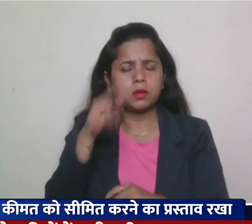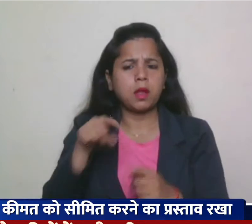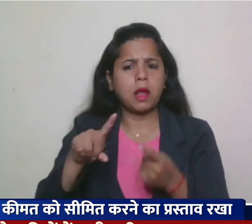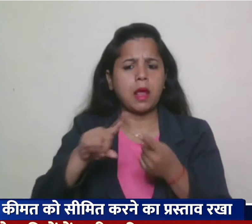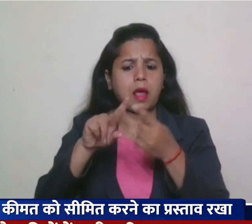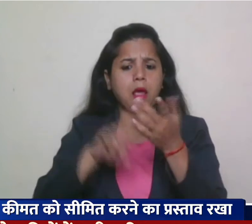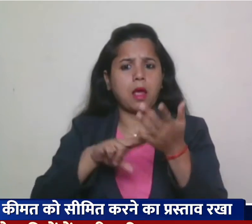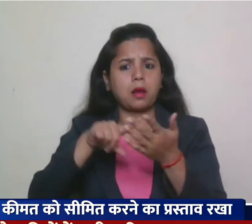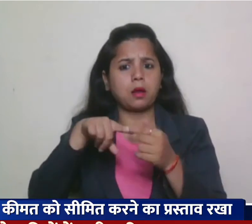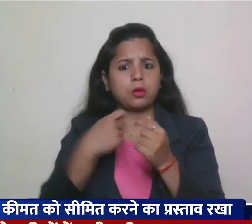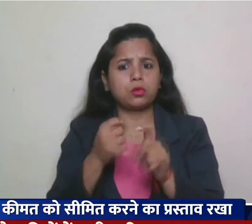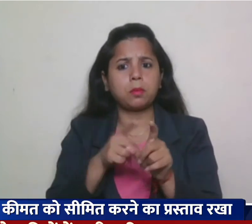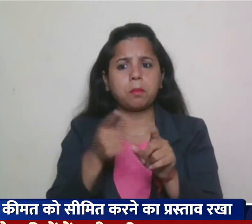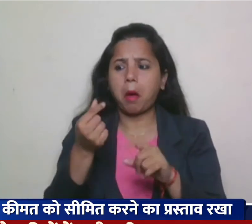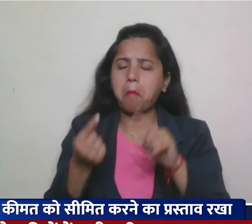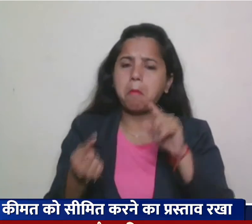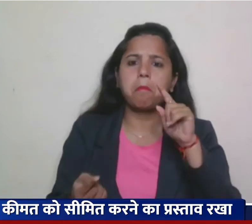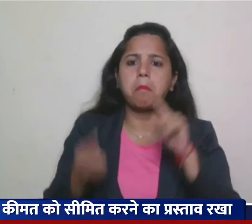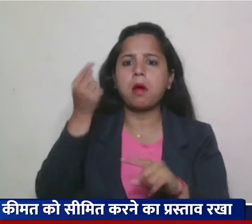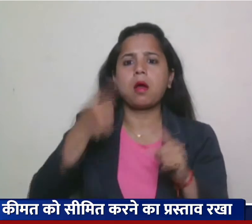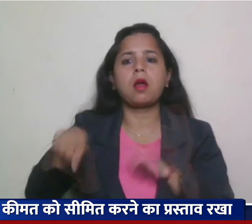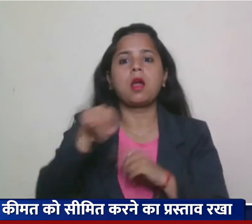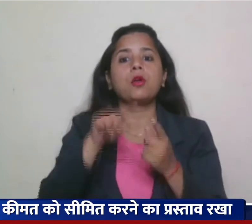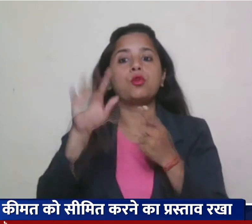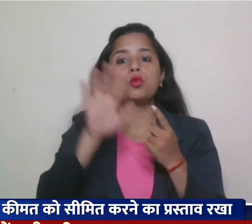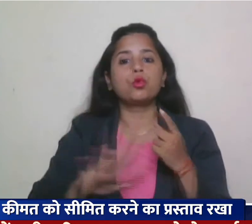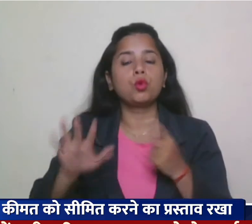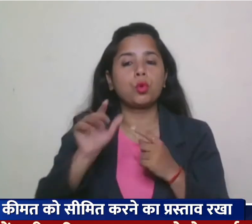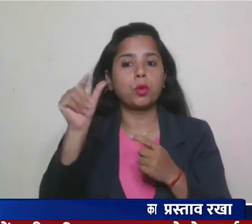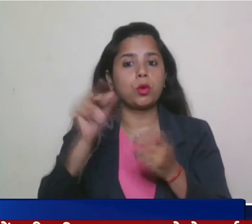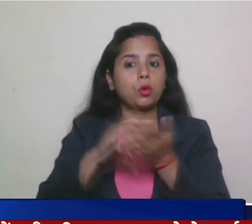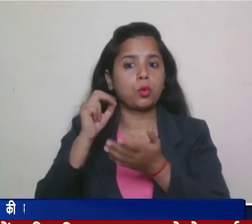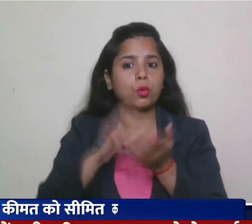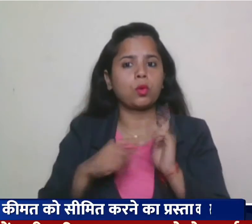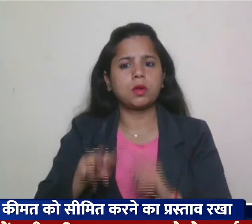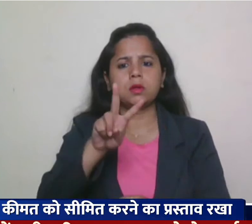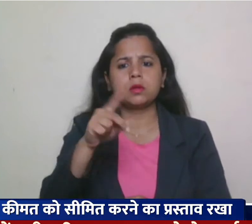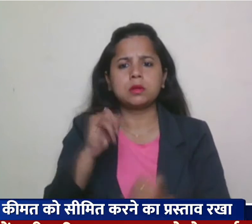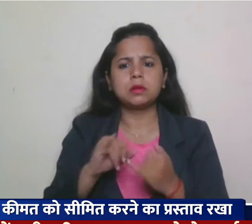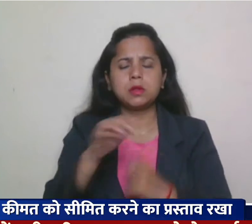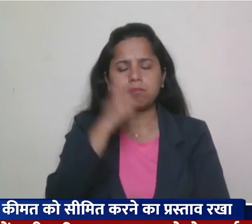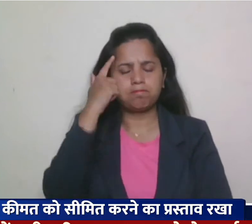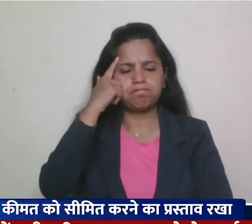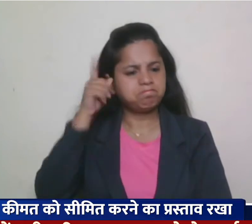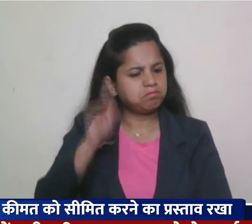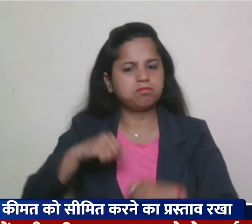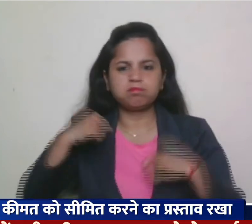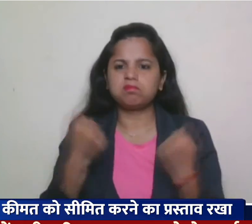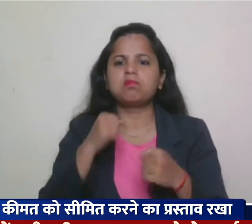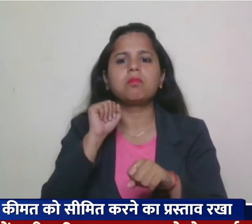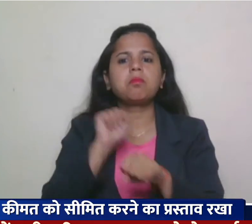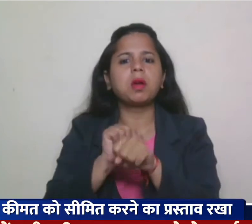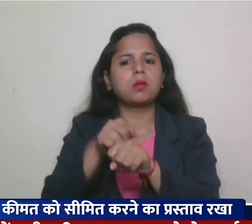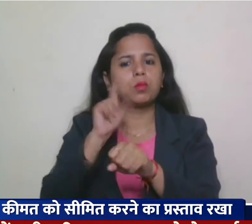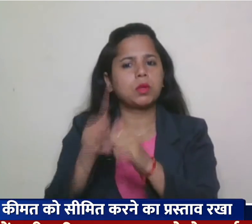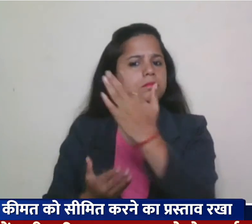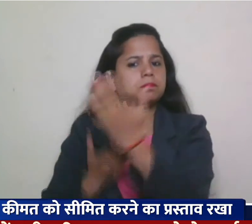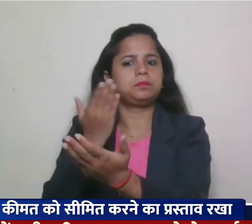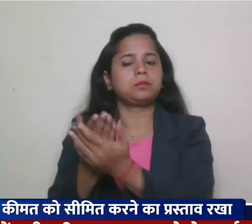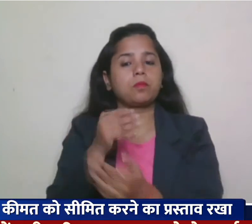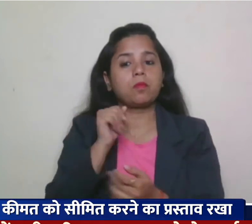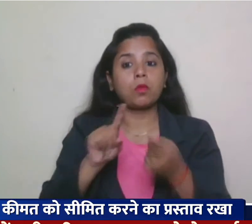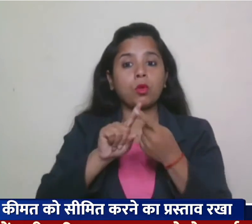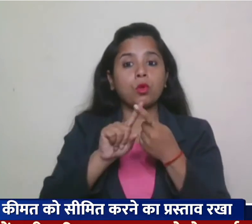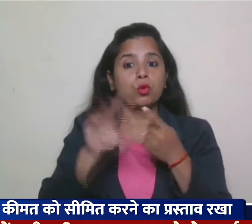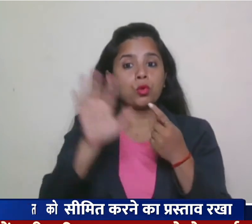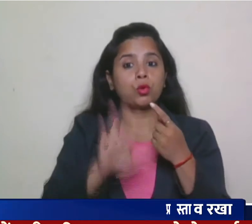बढ़ गए जिससे यूरोपीय संग के 27 राजशों को कारवाई करने के लिए मजबूर होना पड़ा यूरोपीय आयोग के प्रमुक औरसला वान